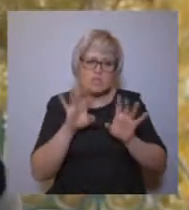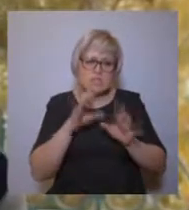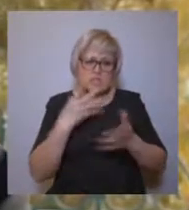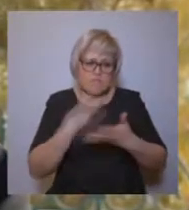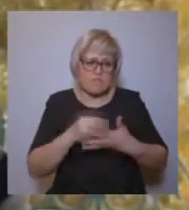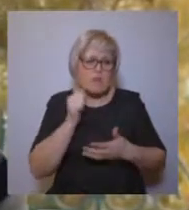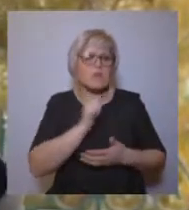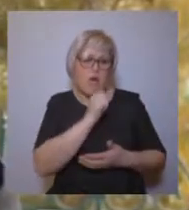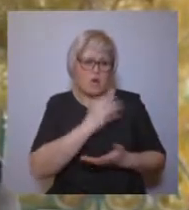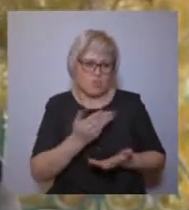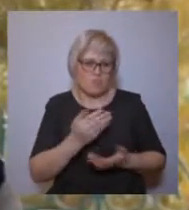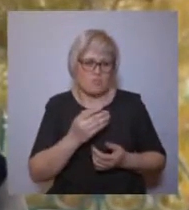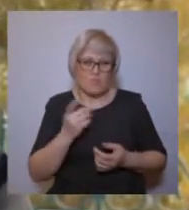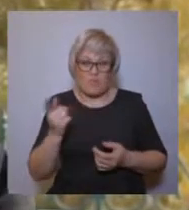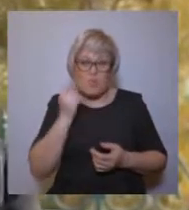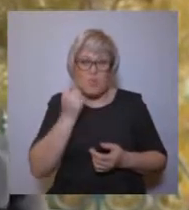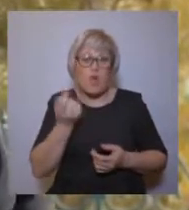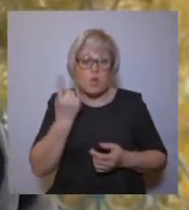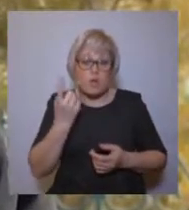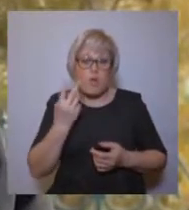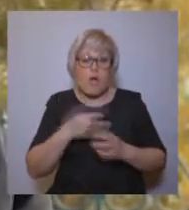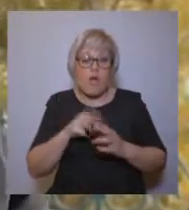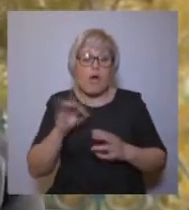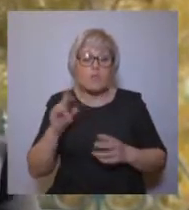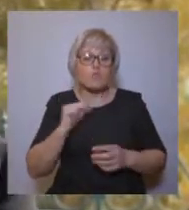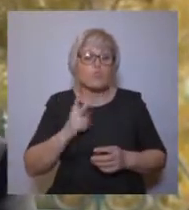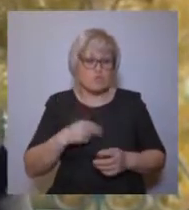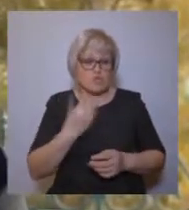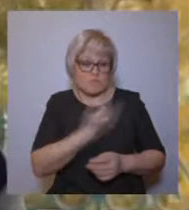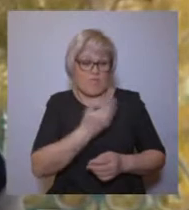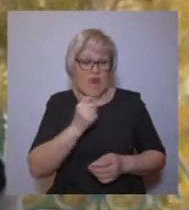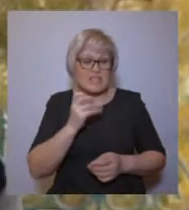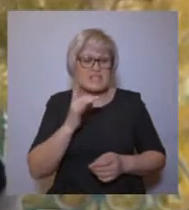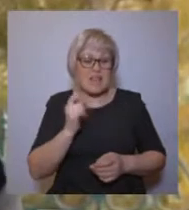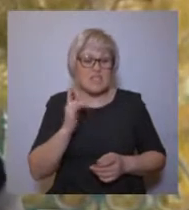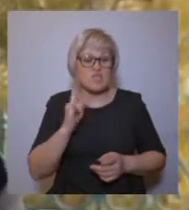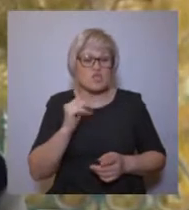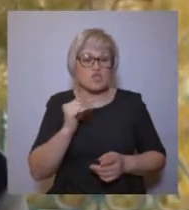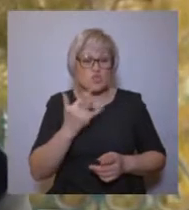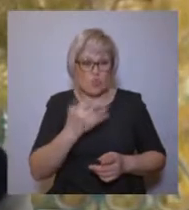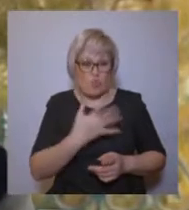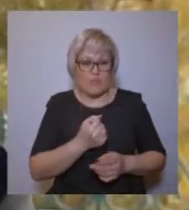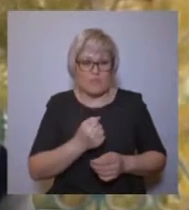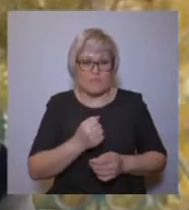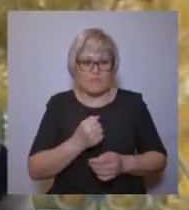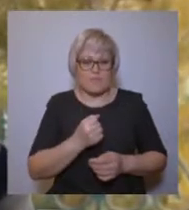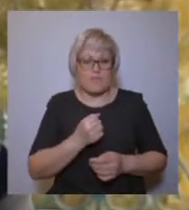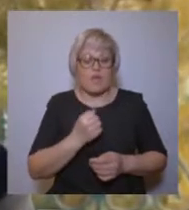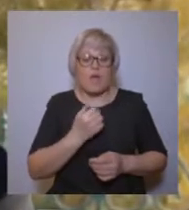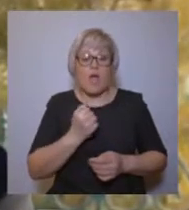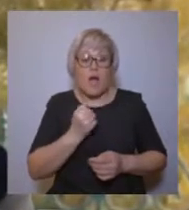и говорит, что хочет рассказать тайну. Какая тайна? Оказывается, она являлась дочью